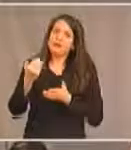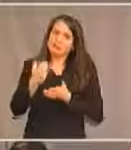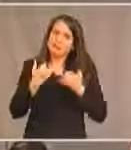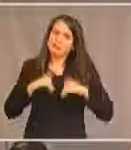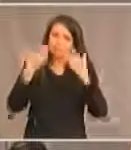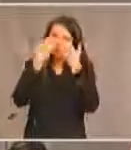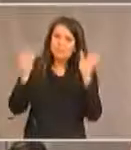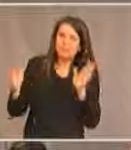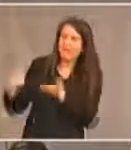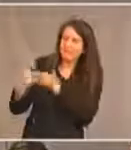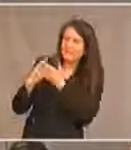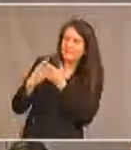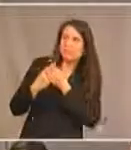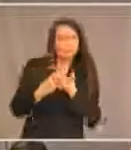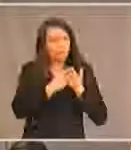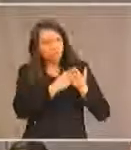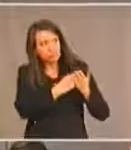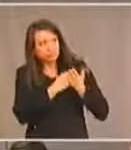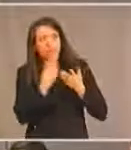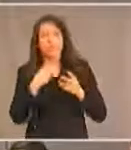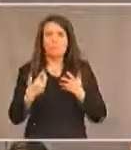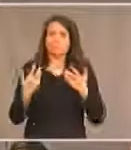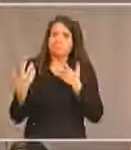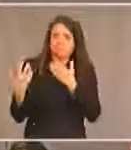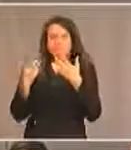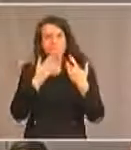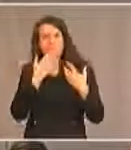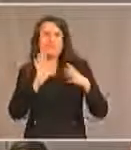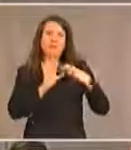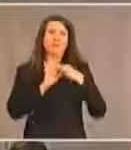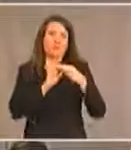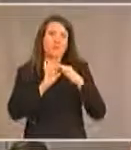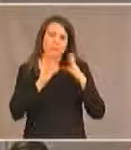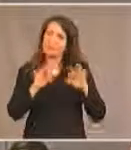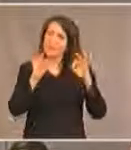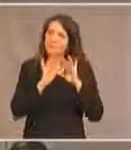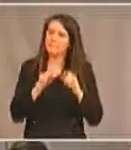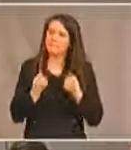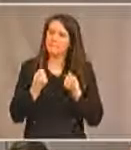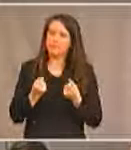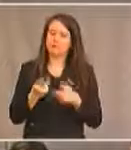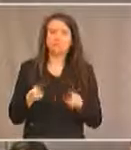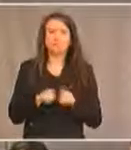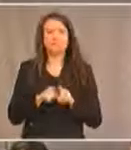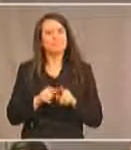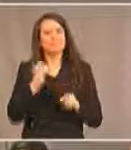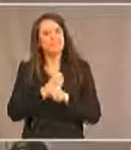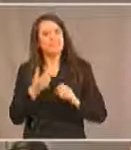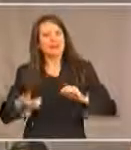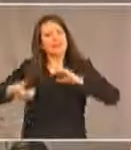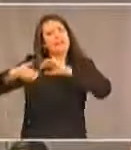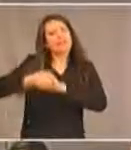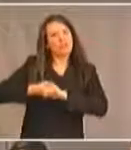pour qu'il y ait une meilleure connectivité une meilleure collaboration et que l'on travaille en partenariat